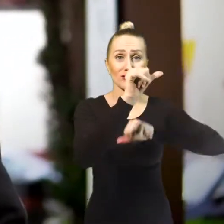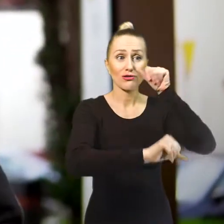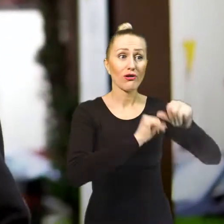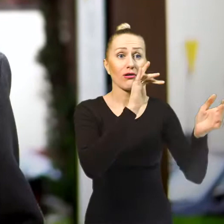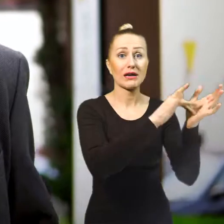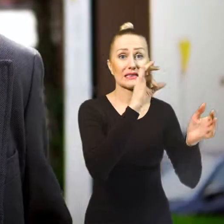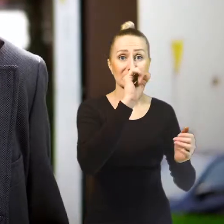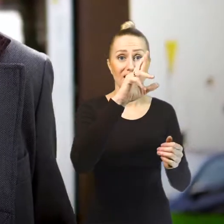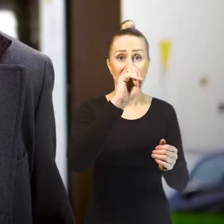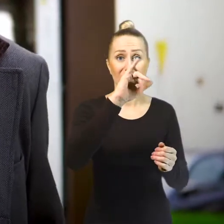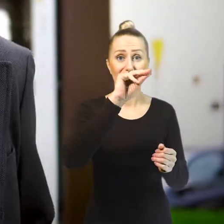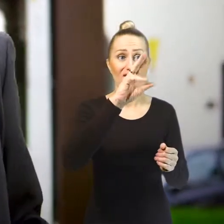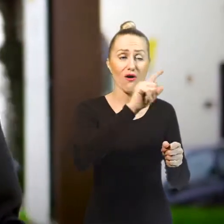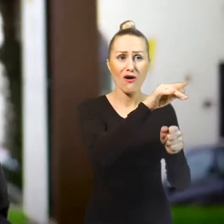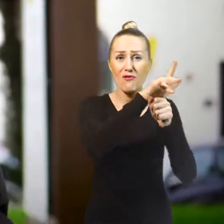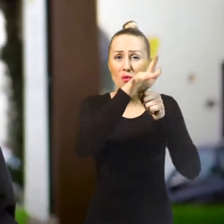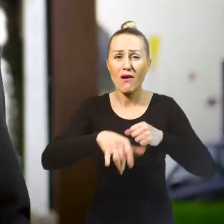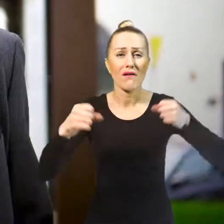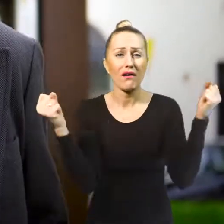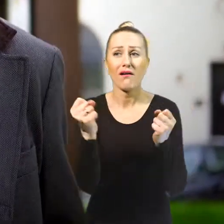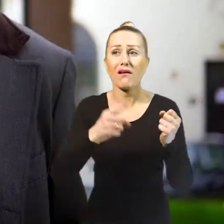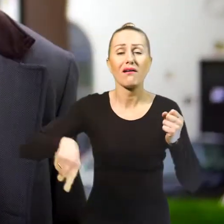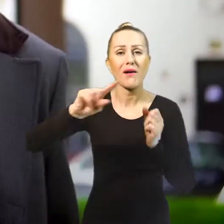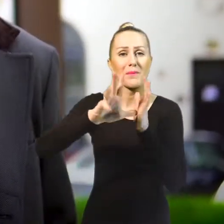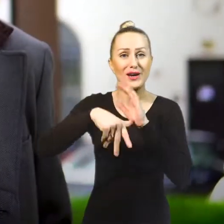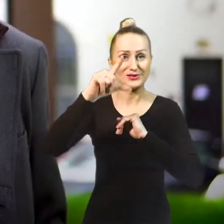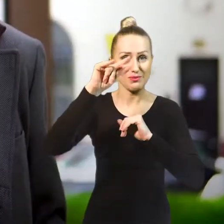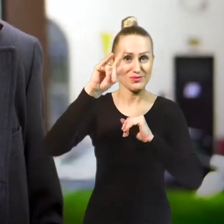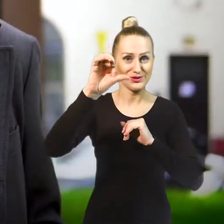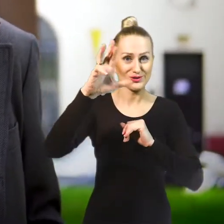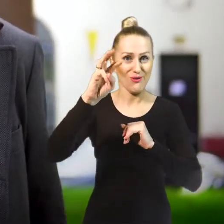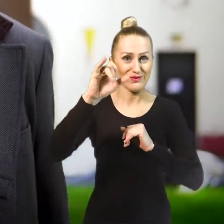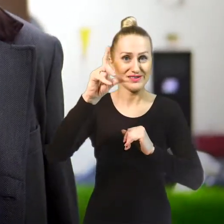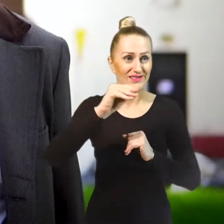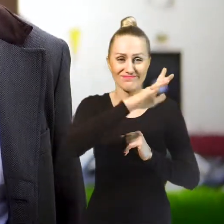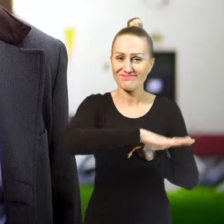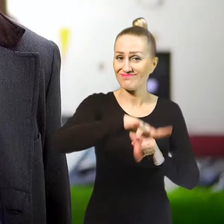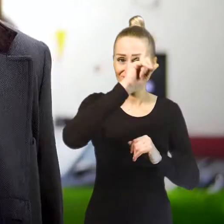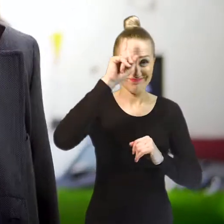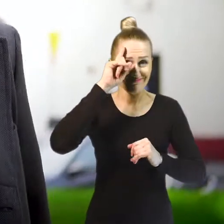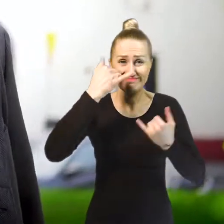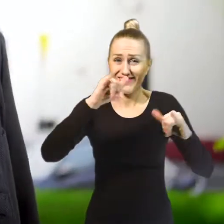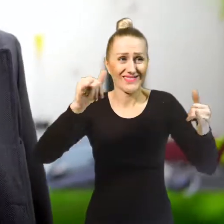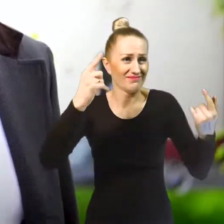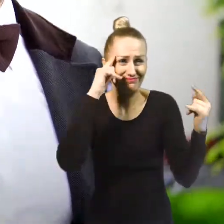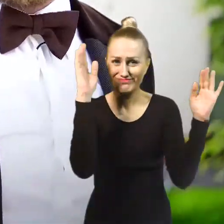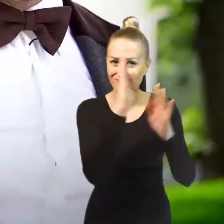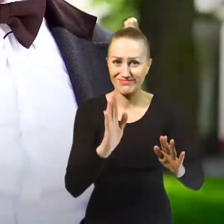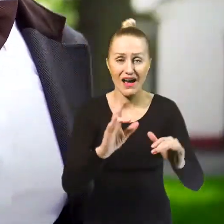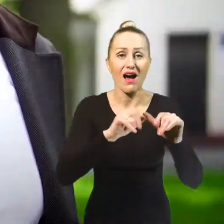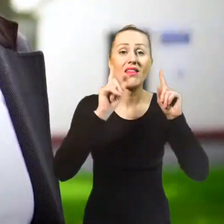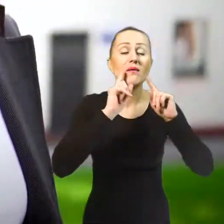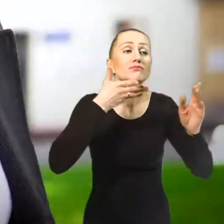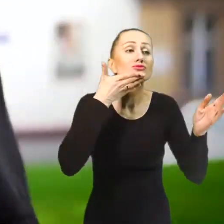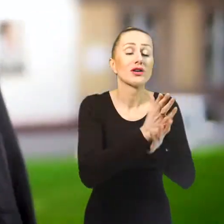wpływ na starego Alojzego z Pyskowic? Pewnie nikt. A to tak naprawdę one stały się